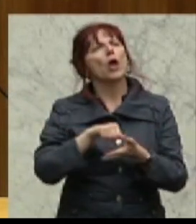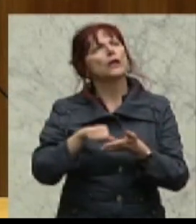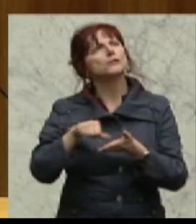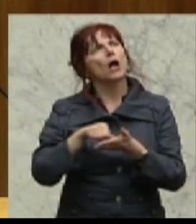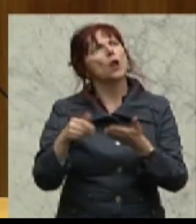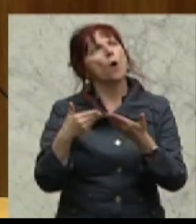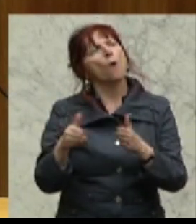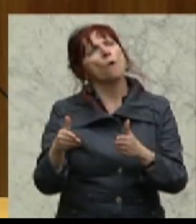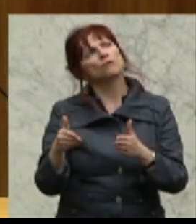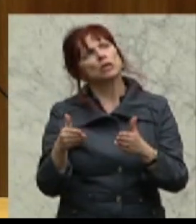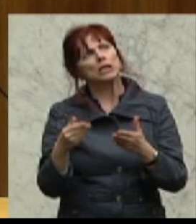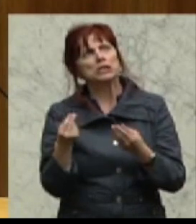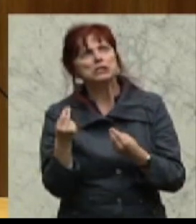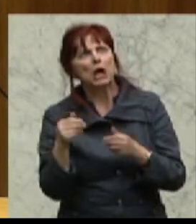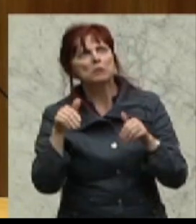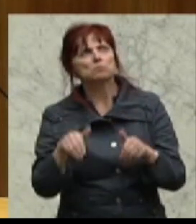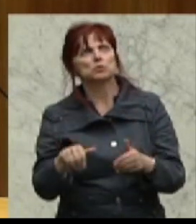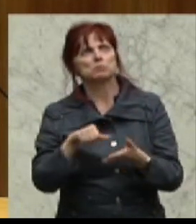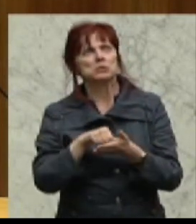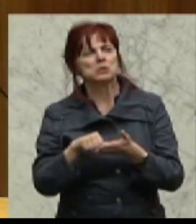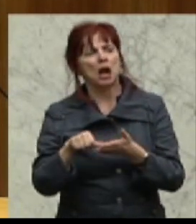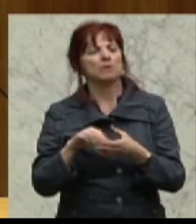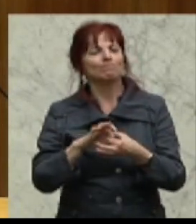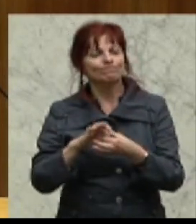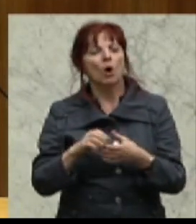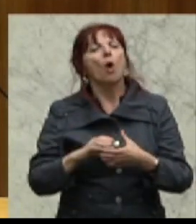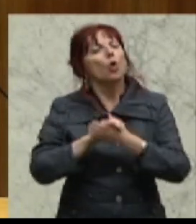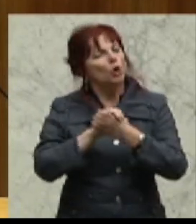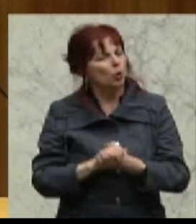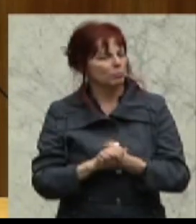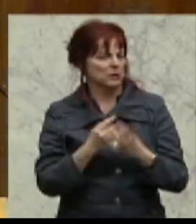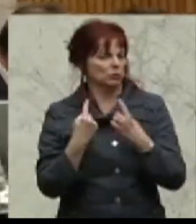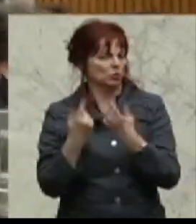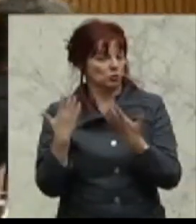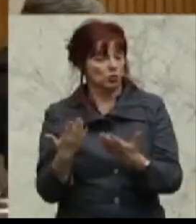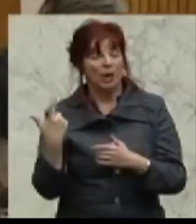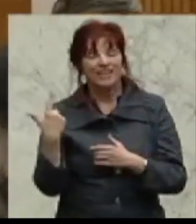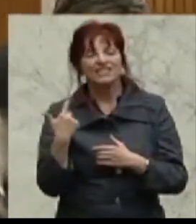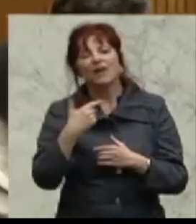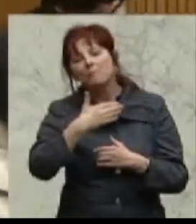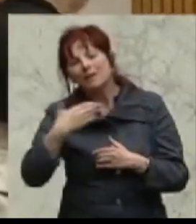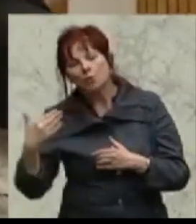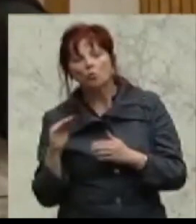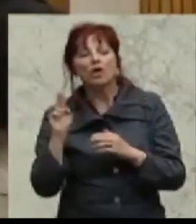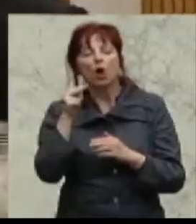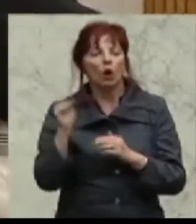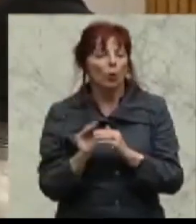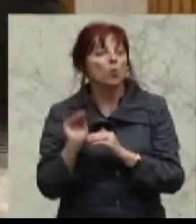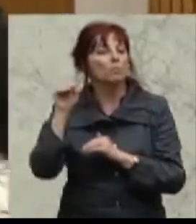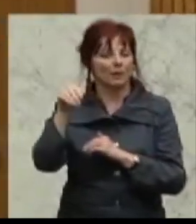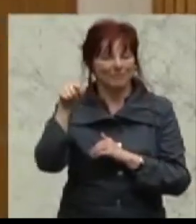Clubsituation über 2 Millionen Euro. Dieses Team Stronach hat bewirkt,